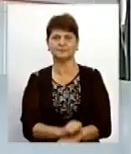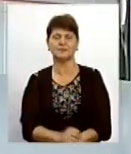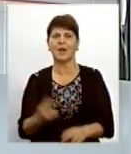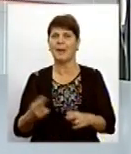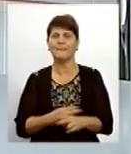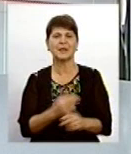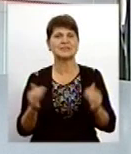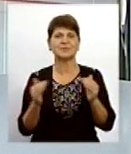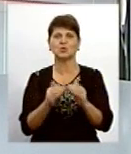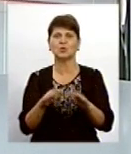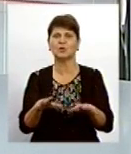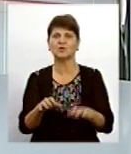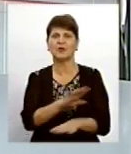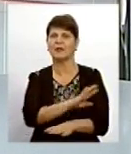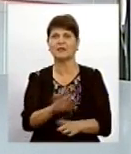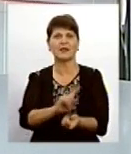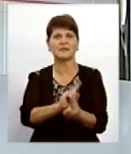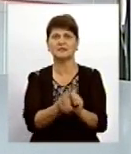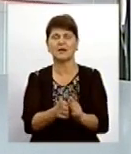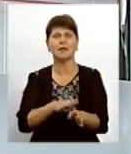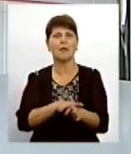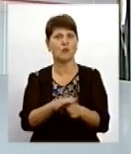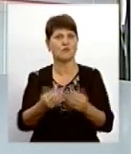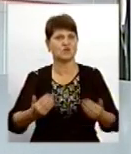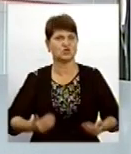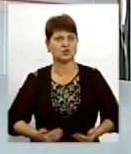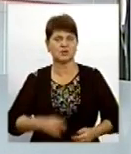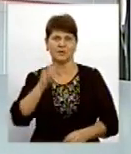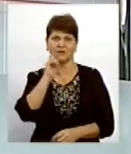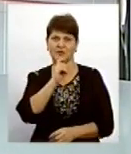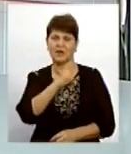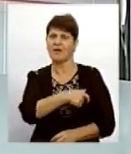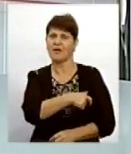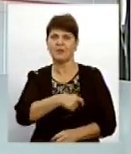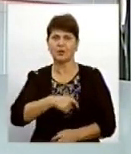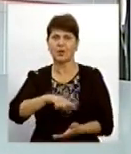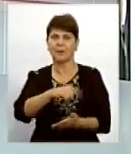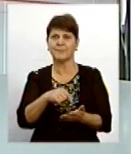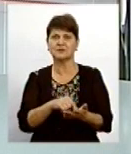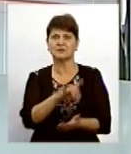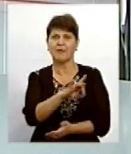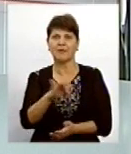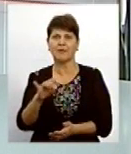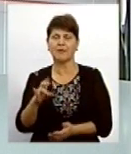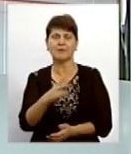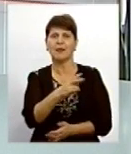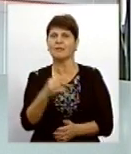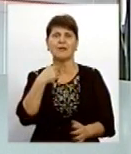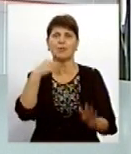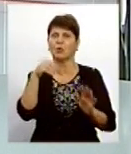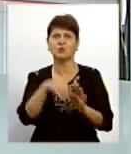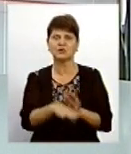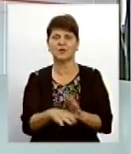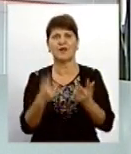Безпритульні коти не стали повноцінними жителями Вінниці. Депутати міськради не проголосували за рішення про визнання цих тварин